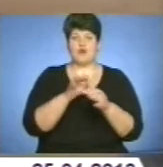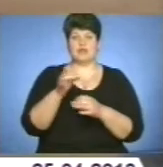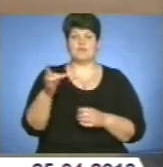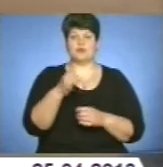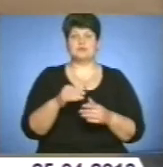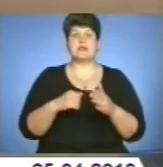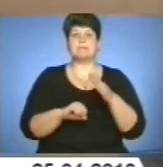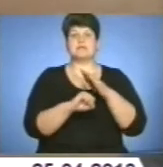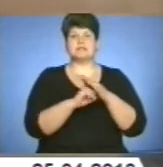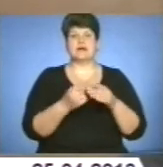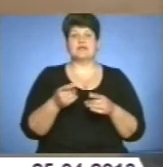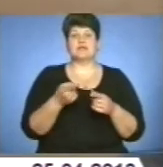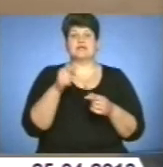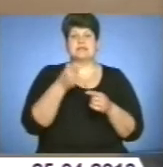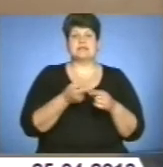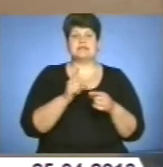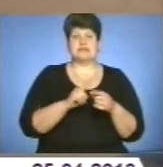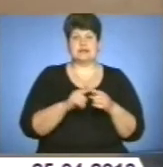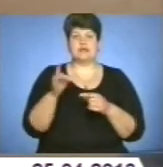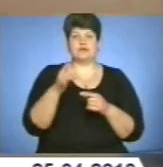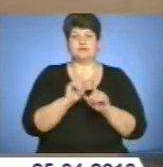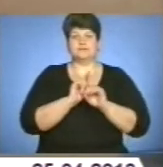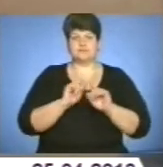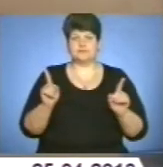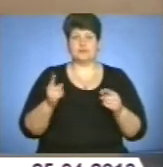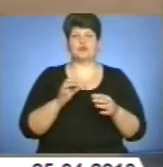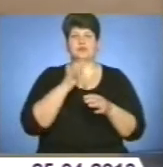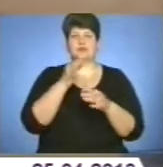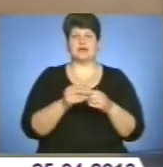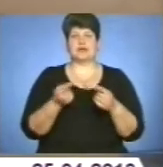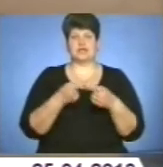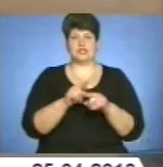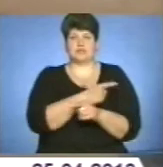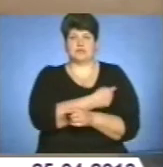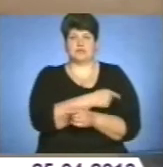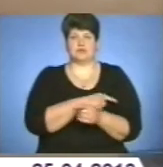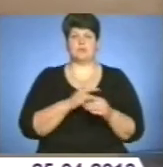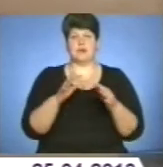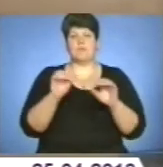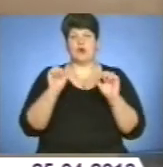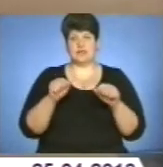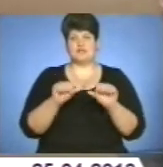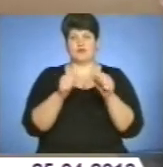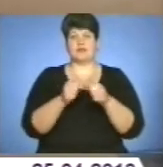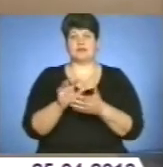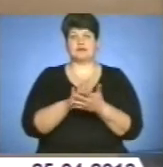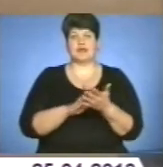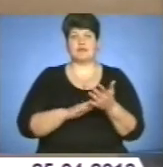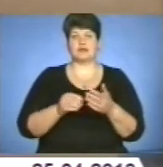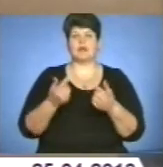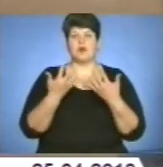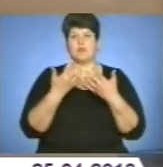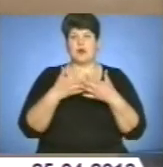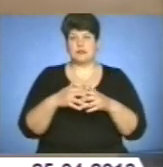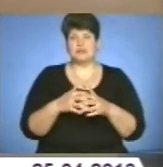підставі цієї регіональної специфікації, що відповідає технічним та медичним параметрам, ми могли сформувати заявки на обладнання, які,